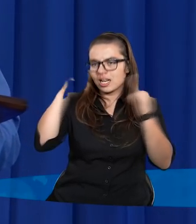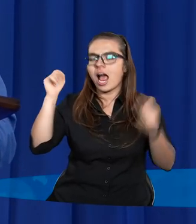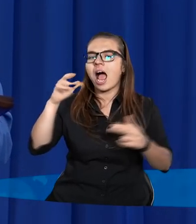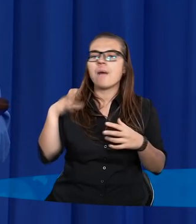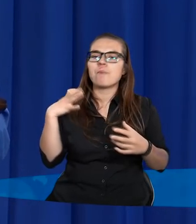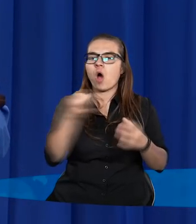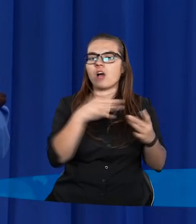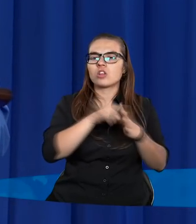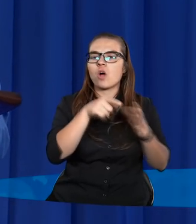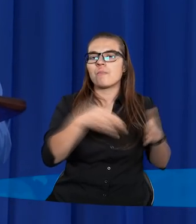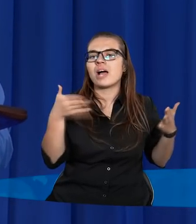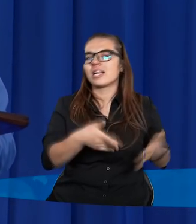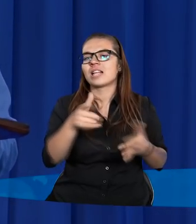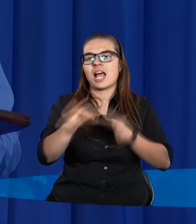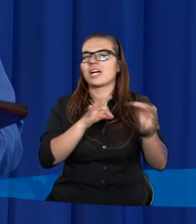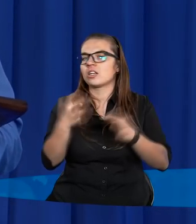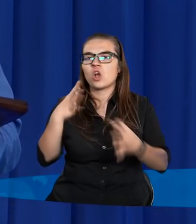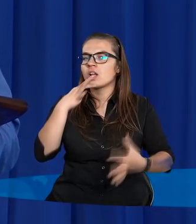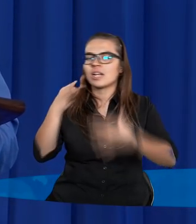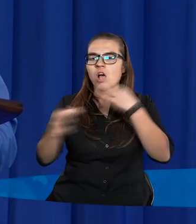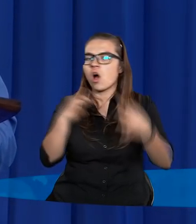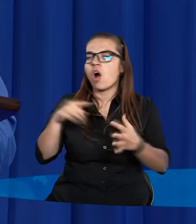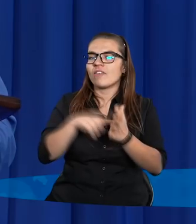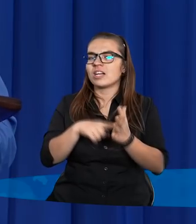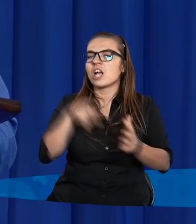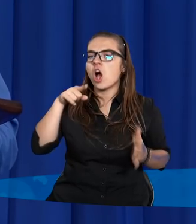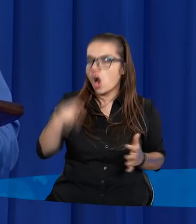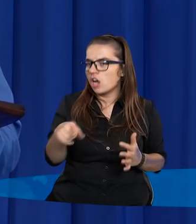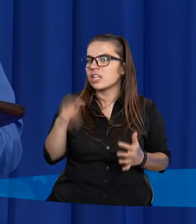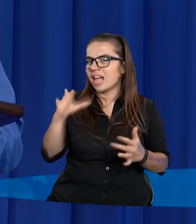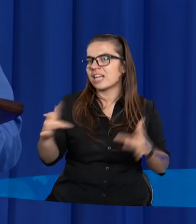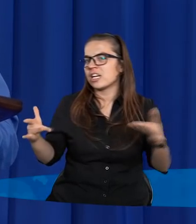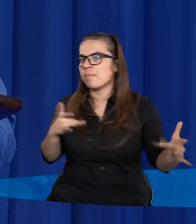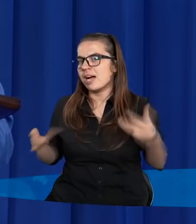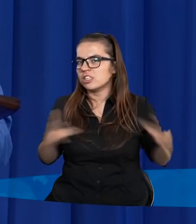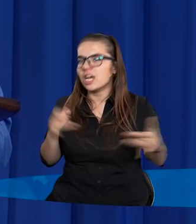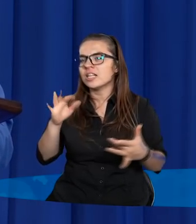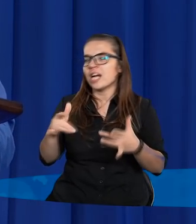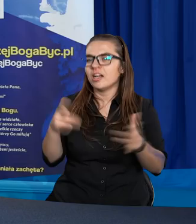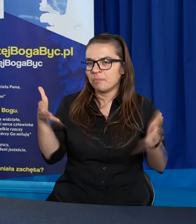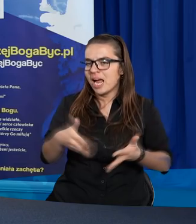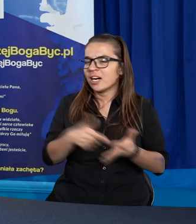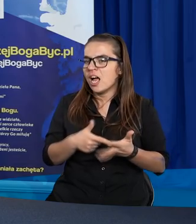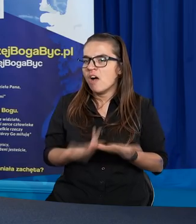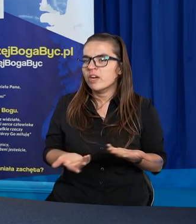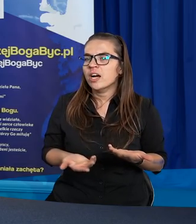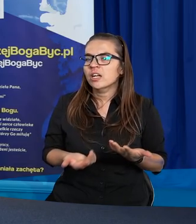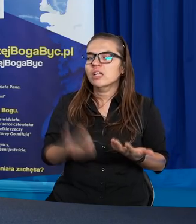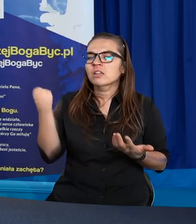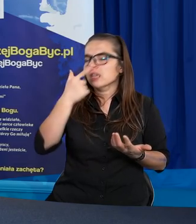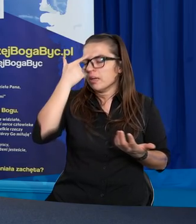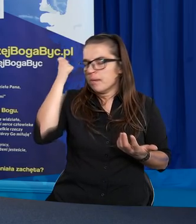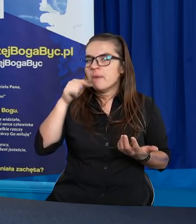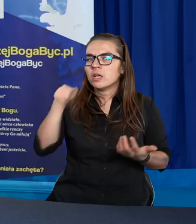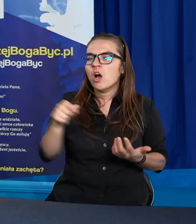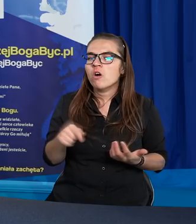razu idzie do piekła? Czy ta historia nie opowiada właśnie o takich męczarniach, o takim piekle? Ale musimy pamiętać